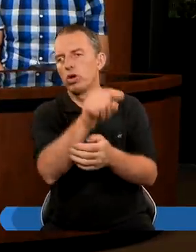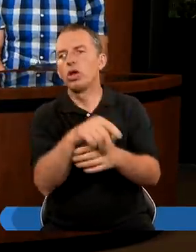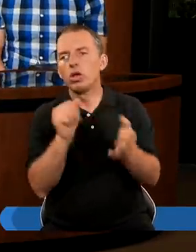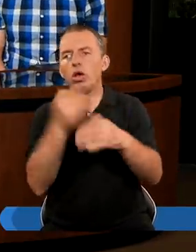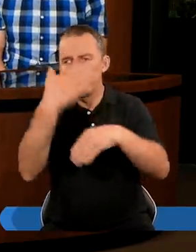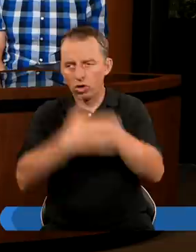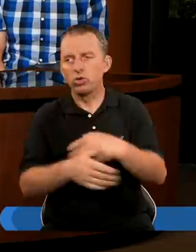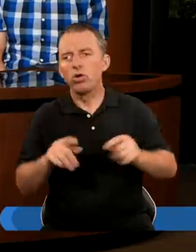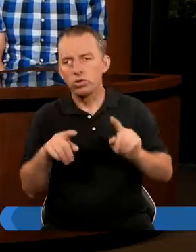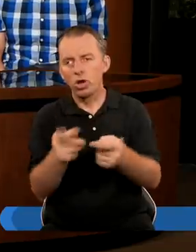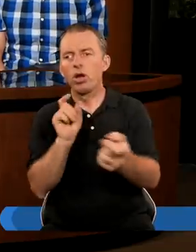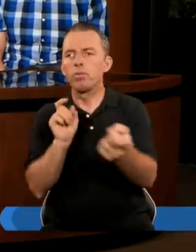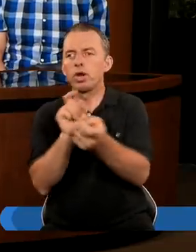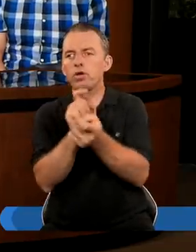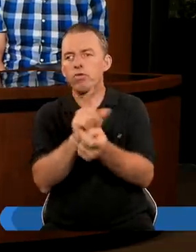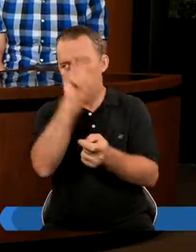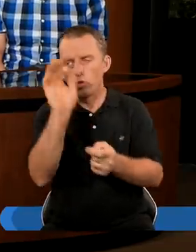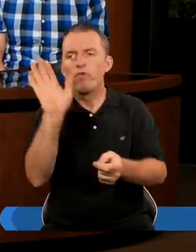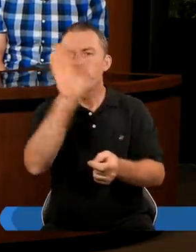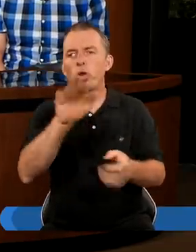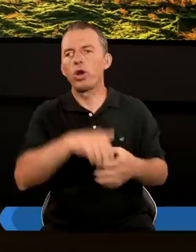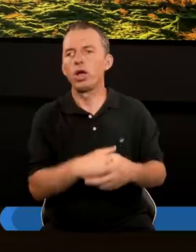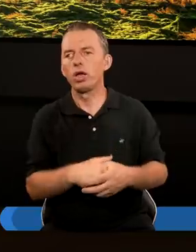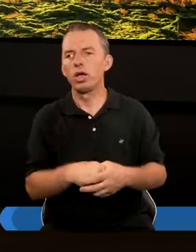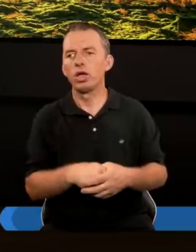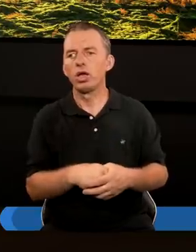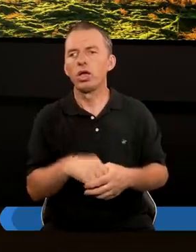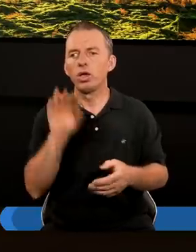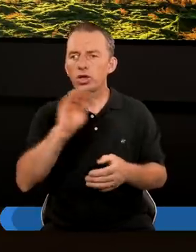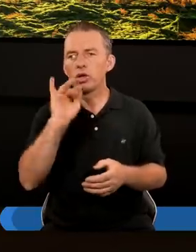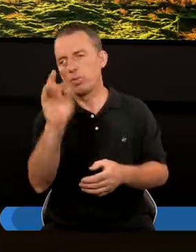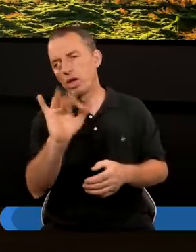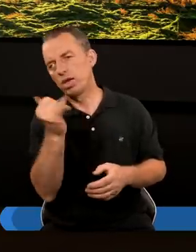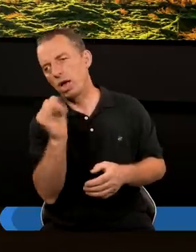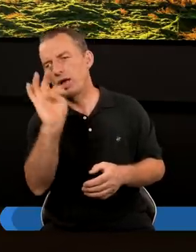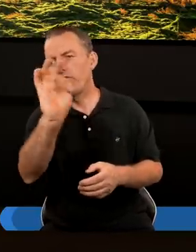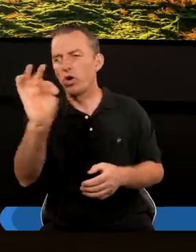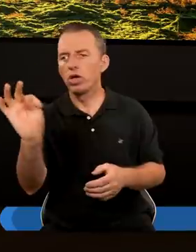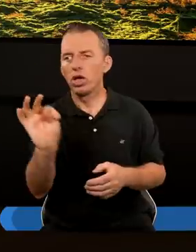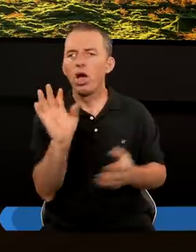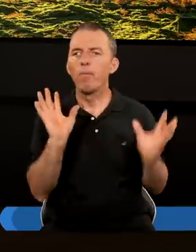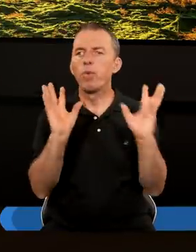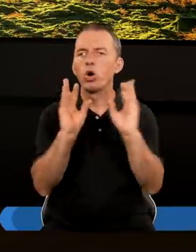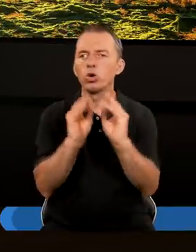dobrą drogą Według niego I żeby dokończyli dzieła Przeciwko ludowi Bożemu Czy macie jeszcze Jakieś swoje